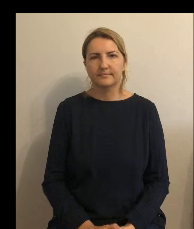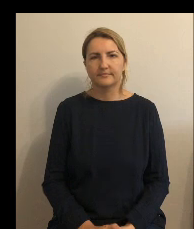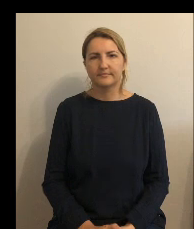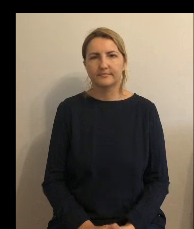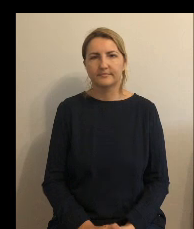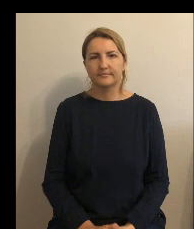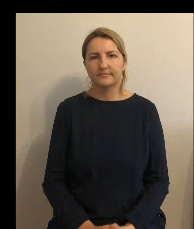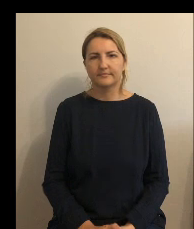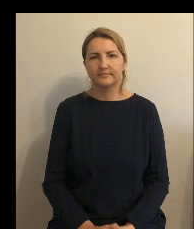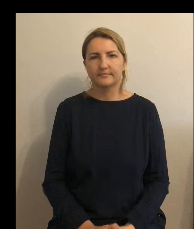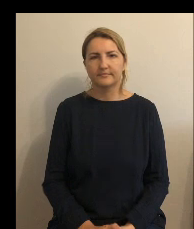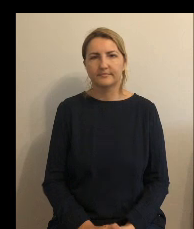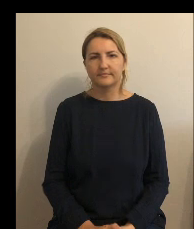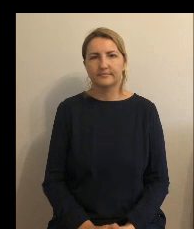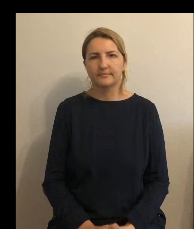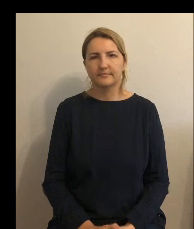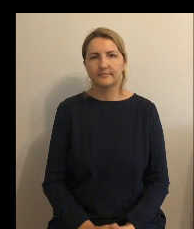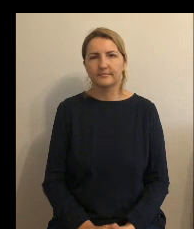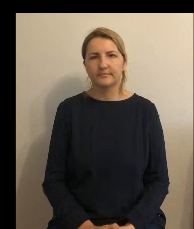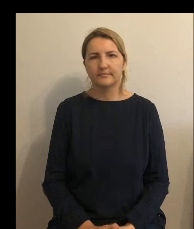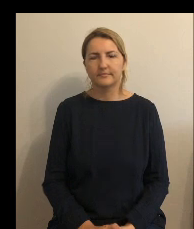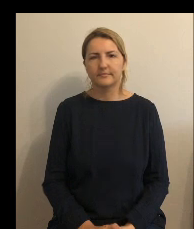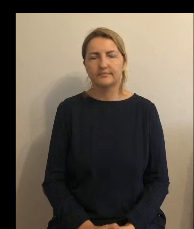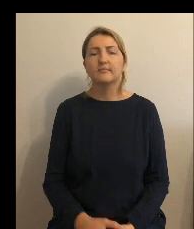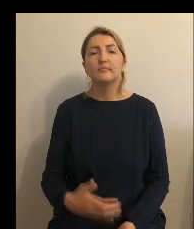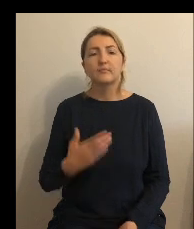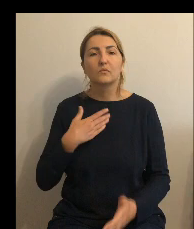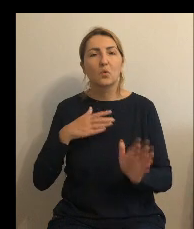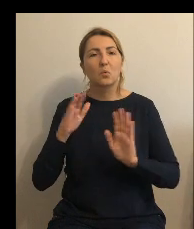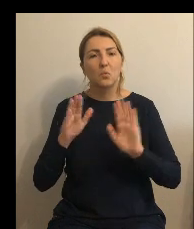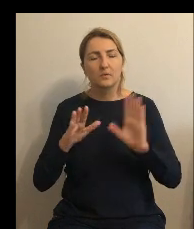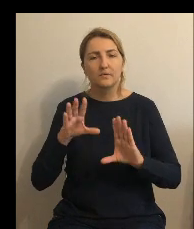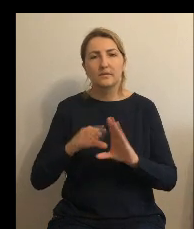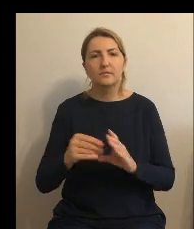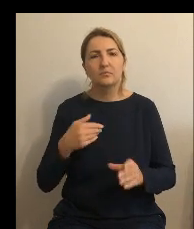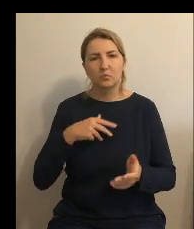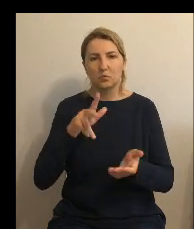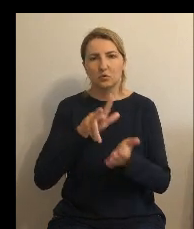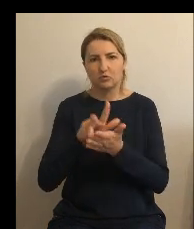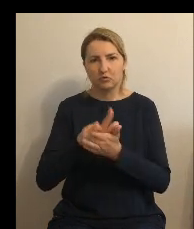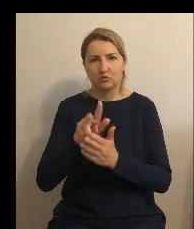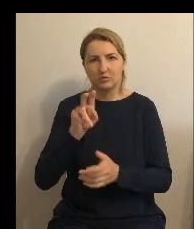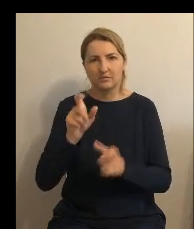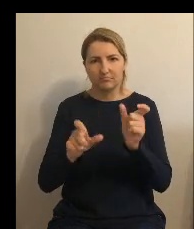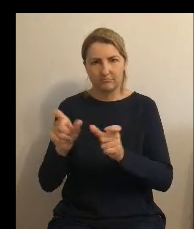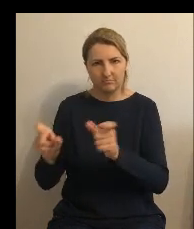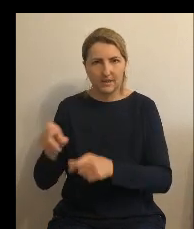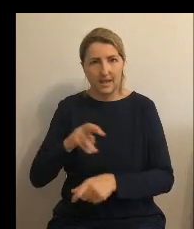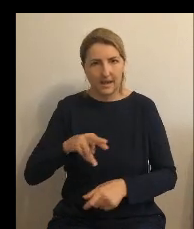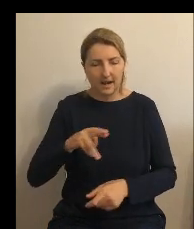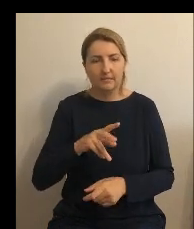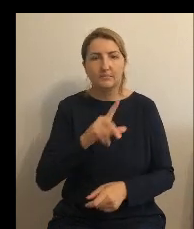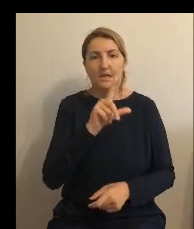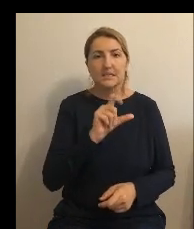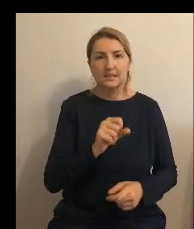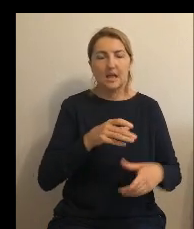W głosowaniu wzięło udział 13 radnych za projektem uchwały głosowało 13 radnych. Stwierdzam, że Rada